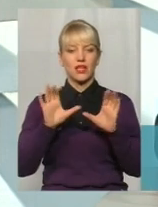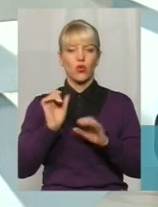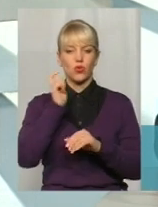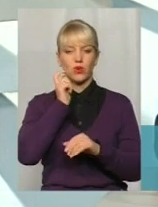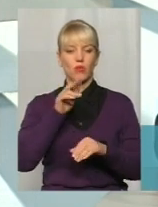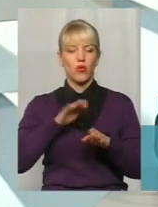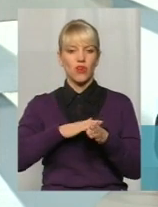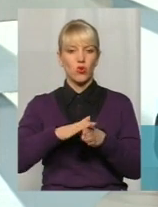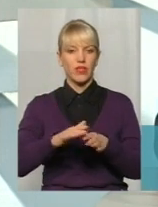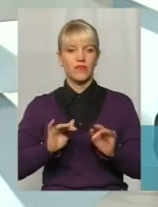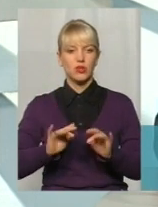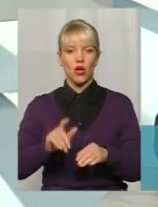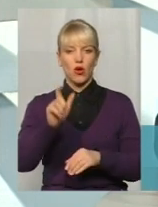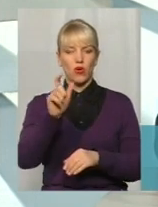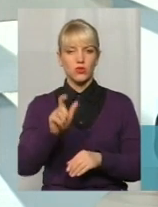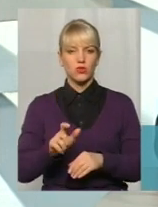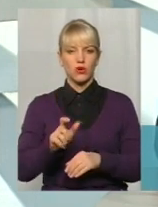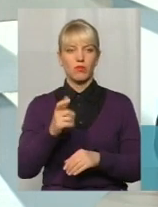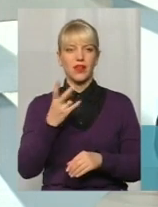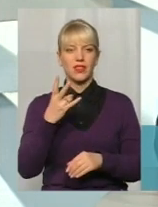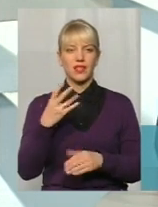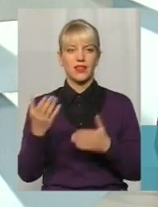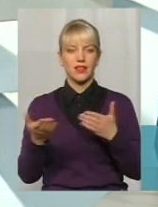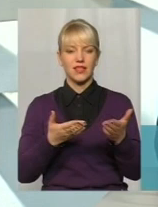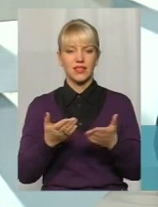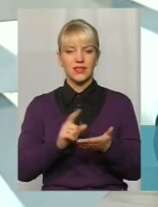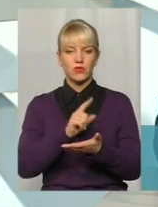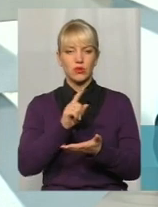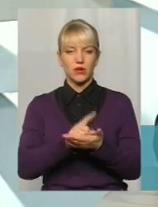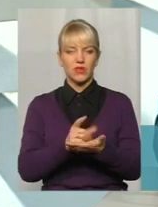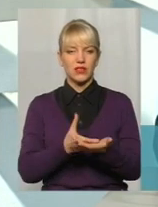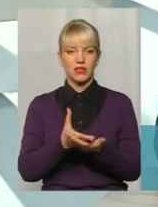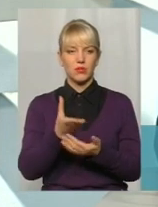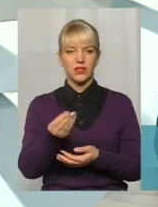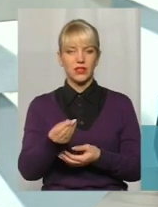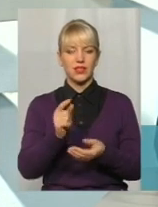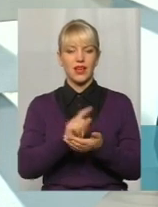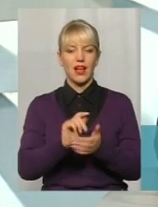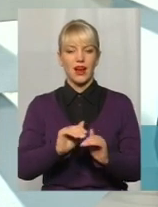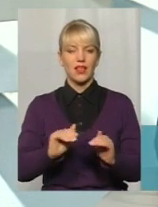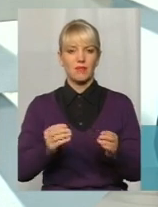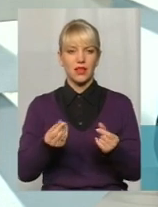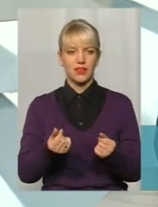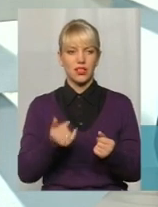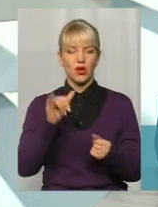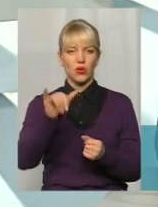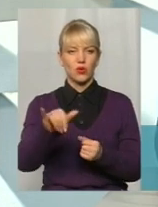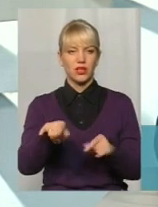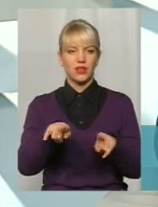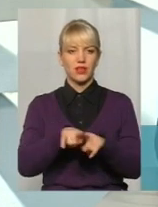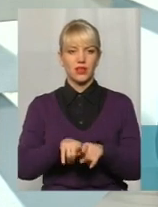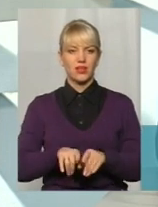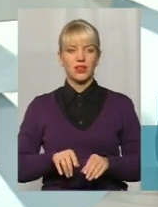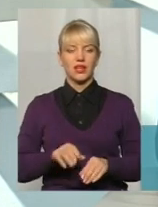виконавче провадження, особа, яка зобов'язана сплачувати аліменти, в неї такий процесуальний